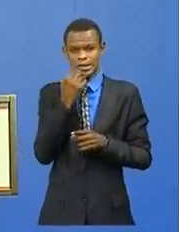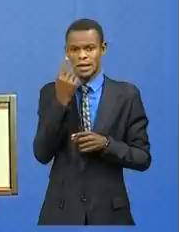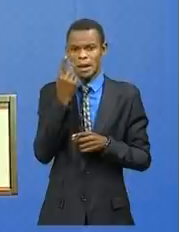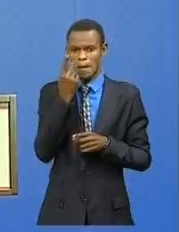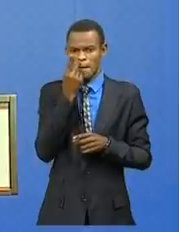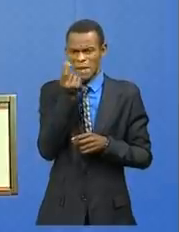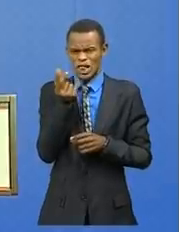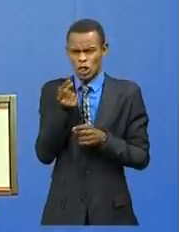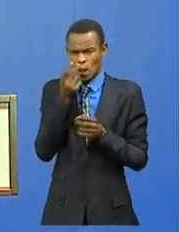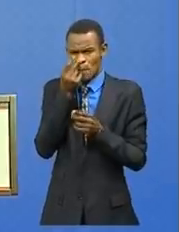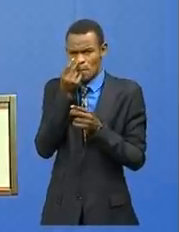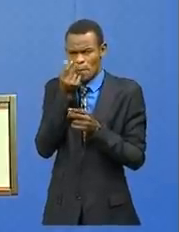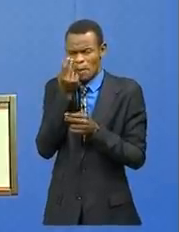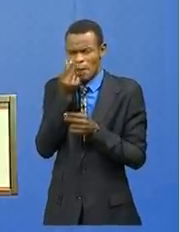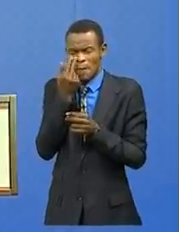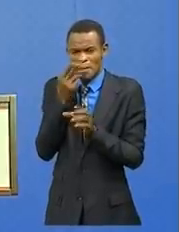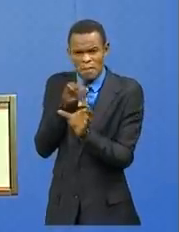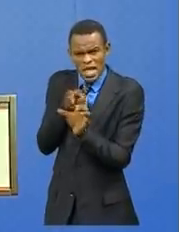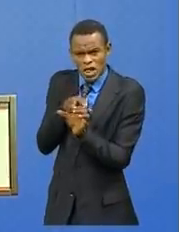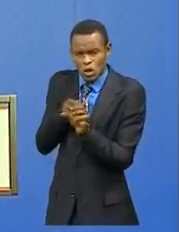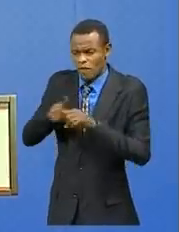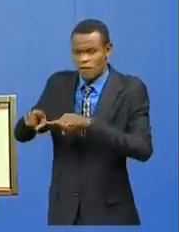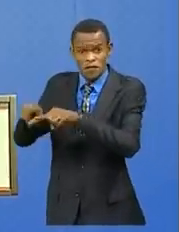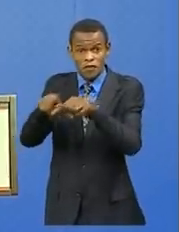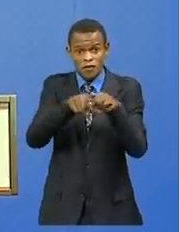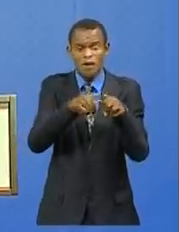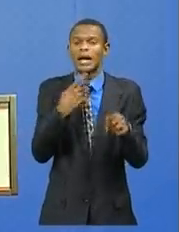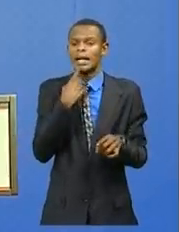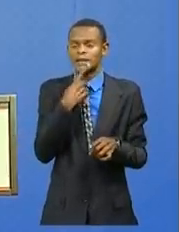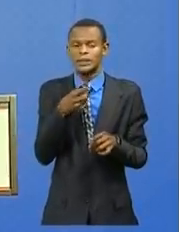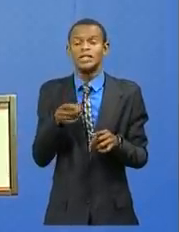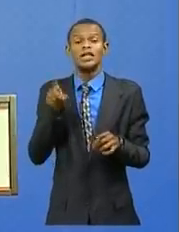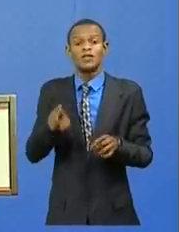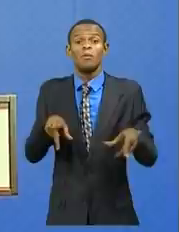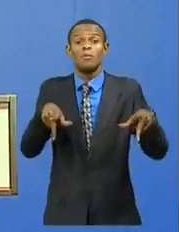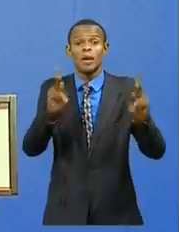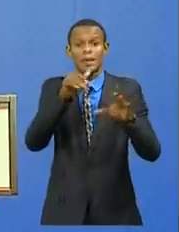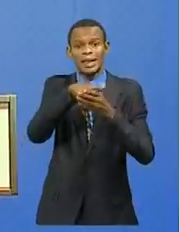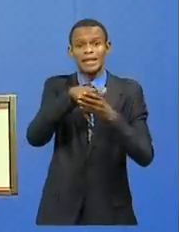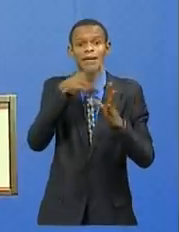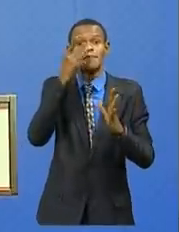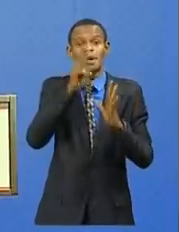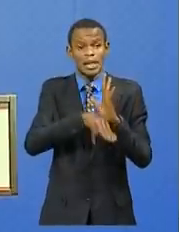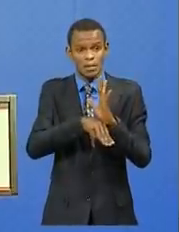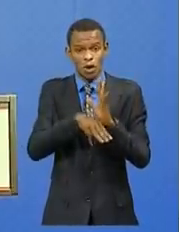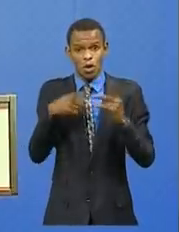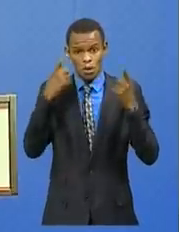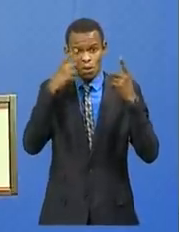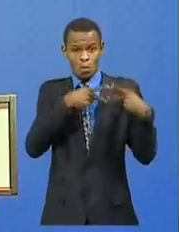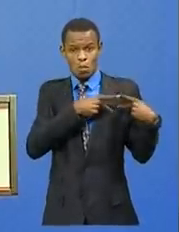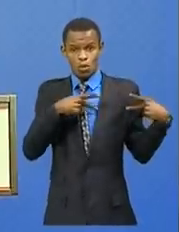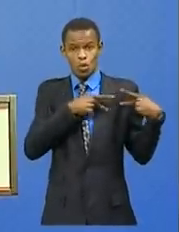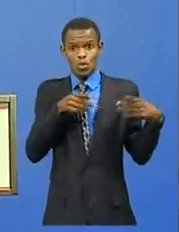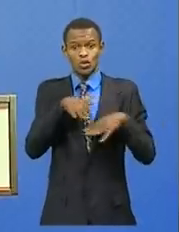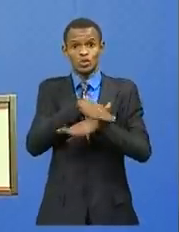ministres d'autoriser la transmission au Parlement dans le meilleur délai pour ratification du protocole sur le commerce des services de la